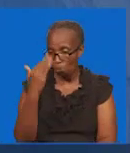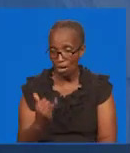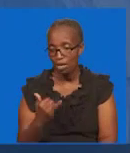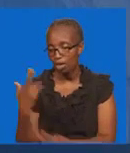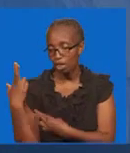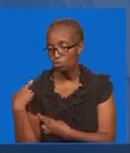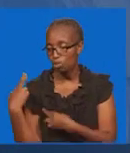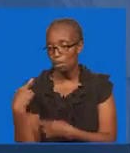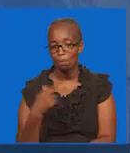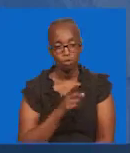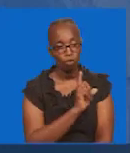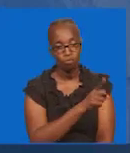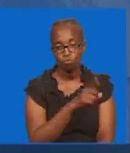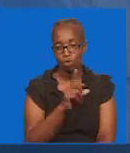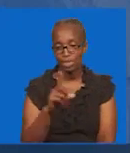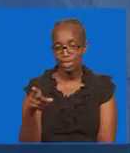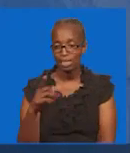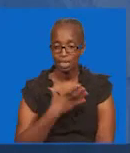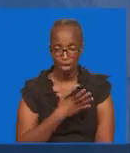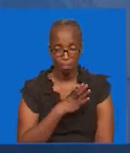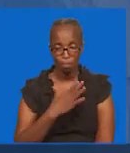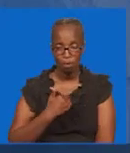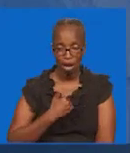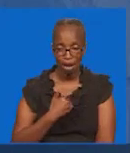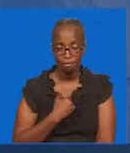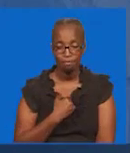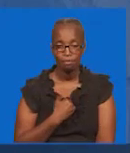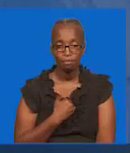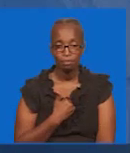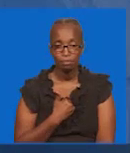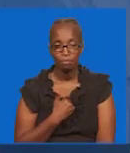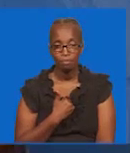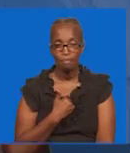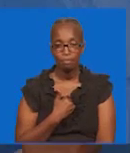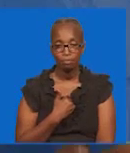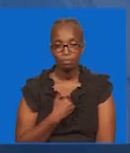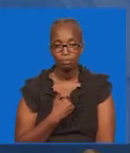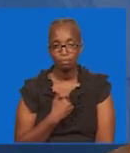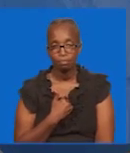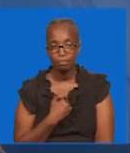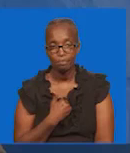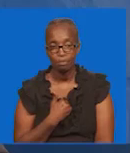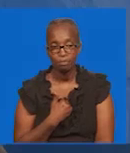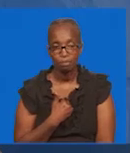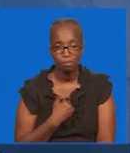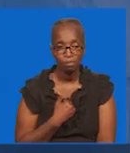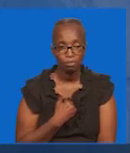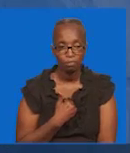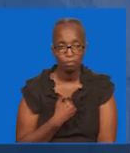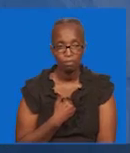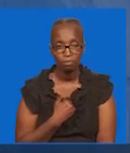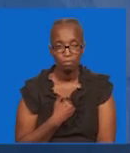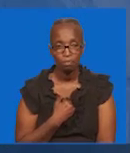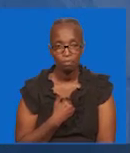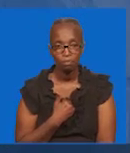umepewa jukumu Ya kuahonya Umepewa jukumu Ya kuambia Wahache hii Watitende hili Nivyo mungu Ana